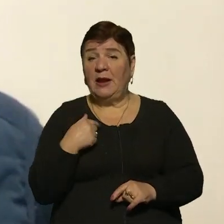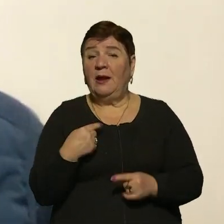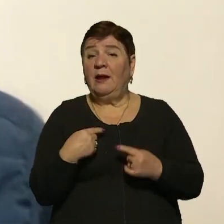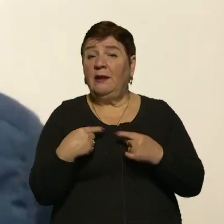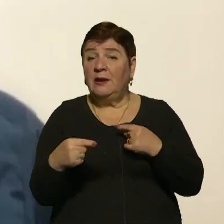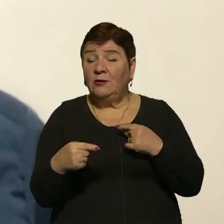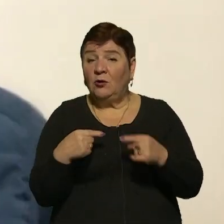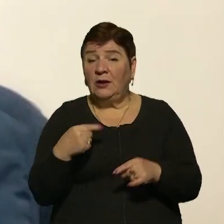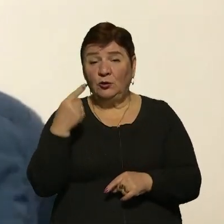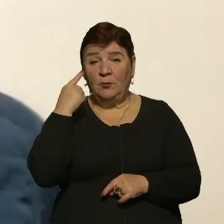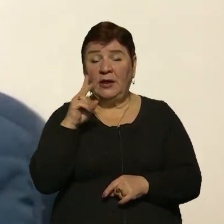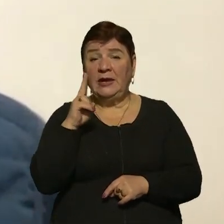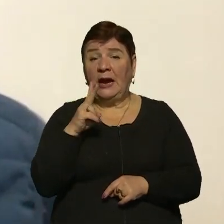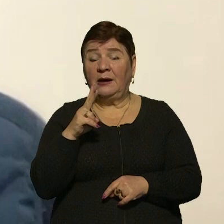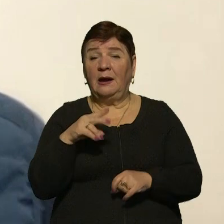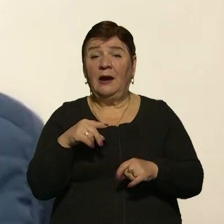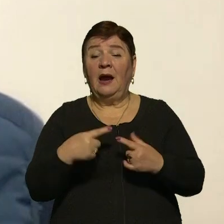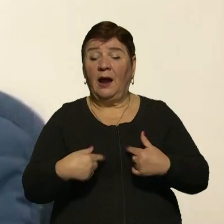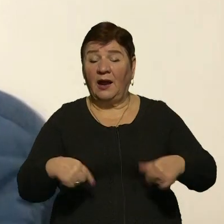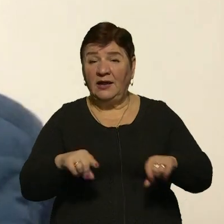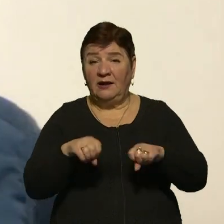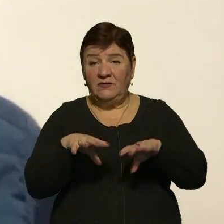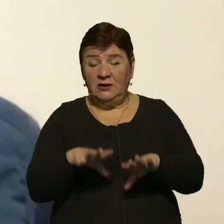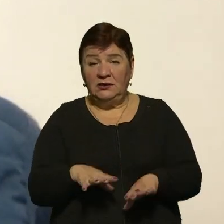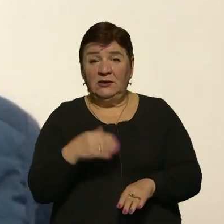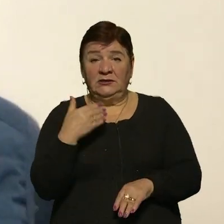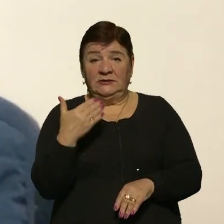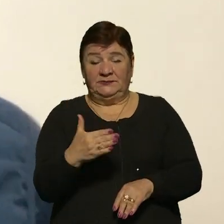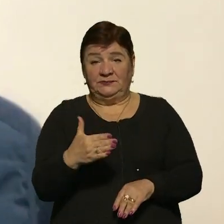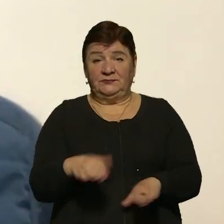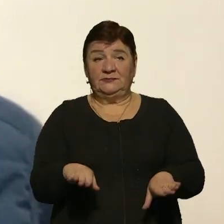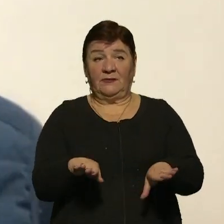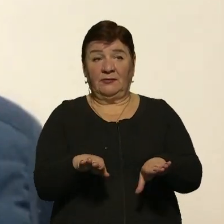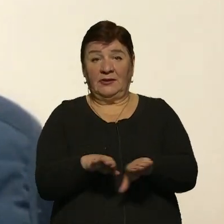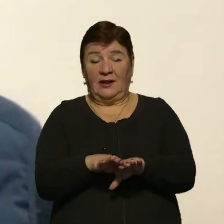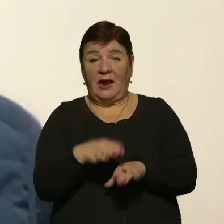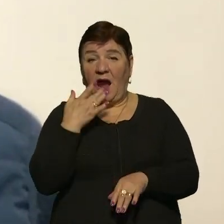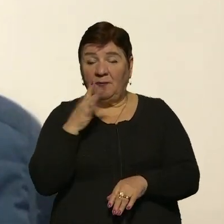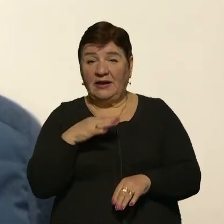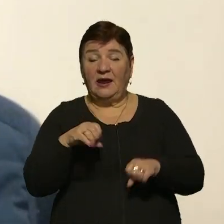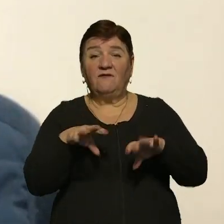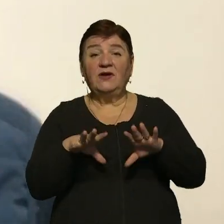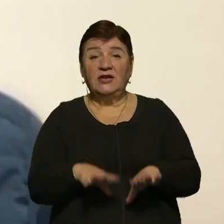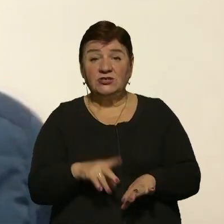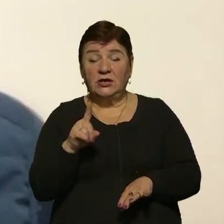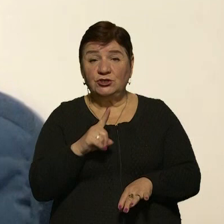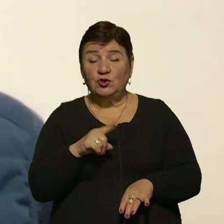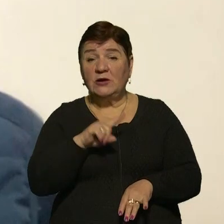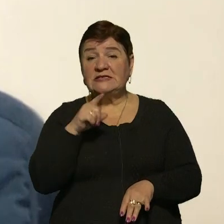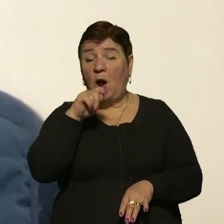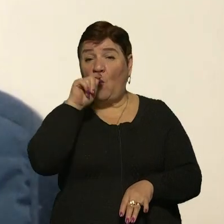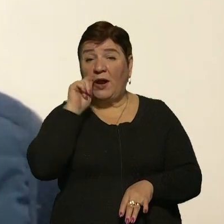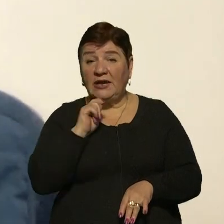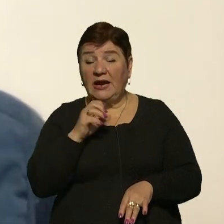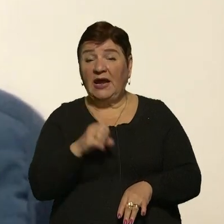думаємо, як країна вирішила позицію, і от вона вже країна, Америка вирішила, що вона за Україну, і